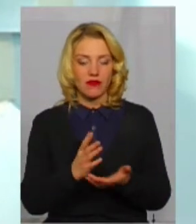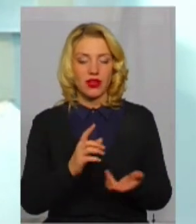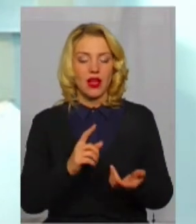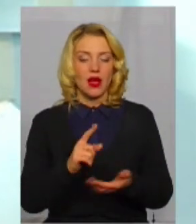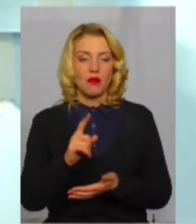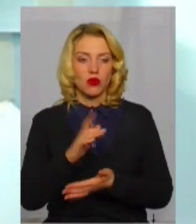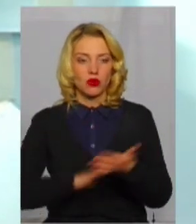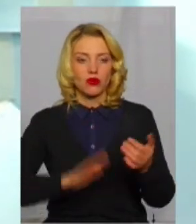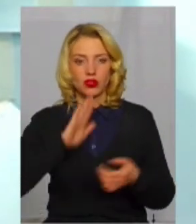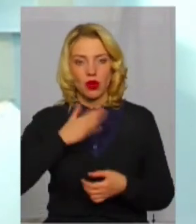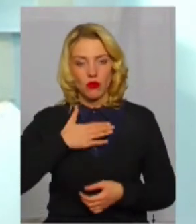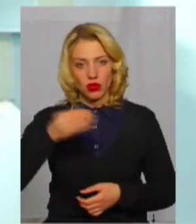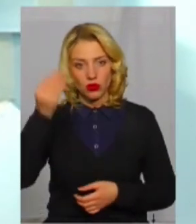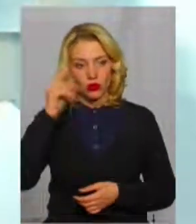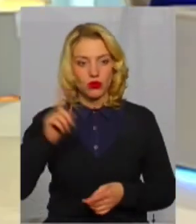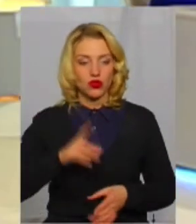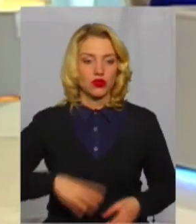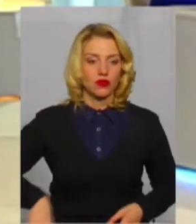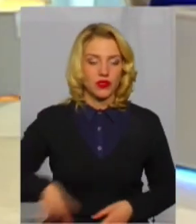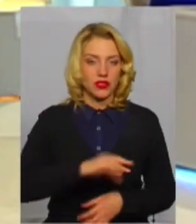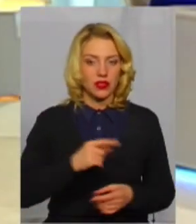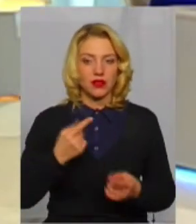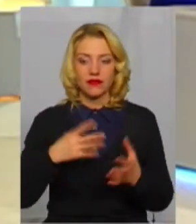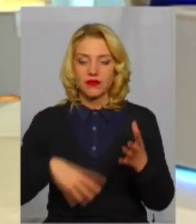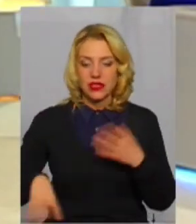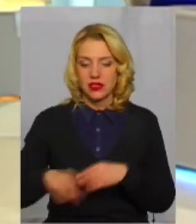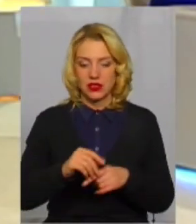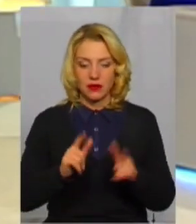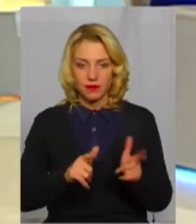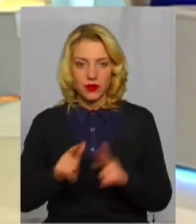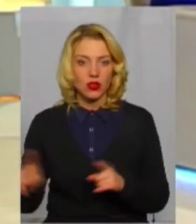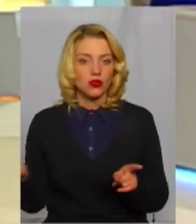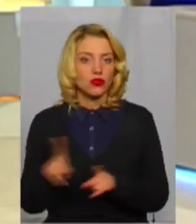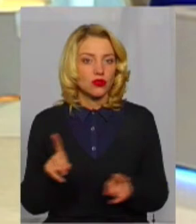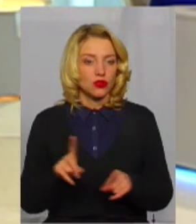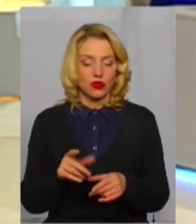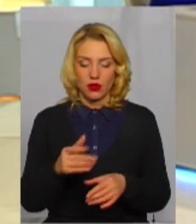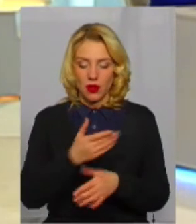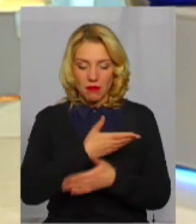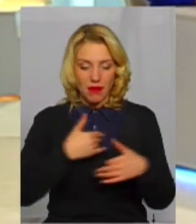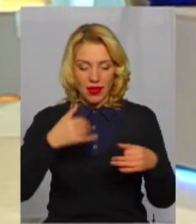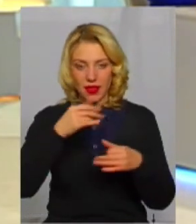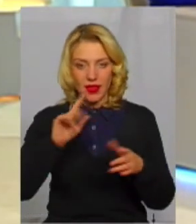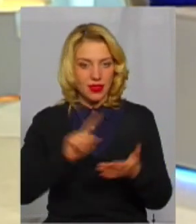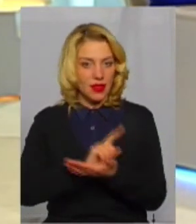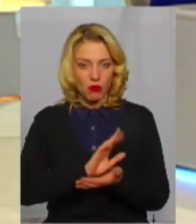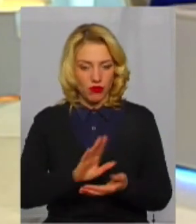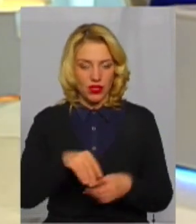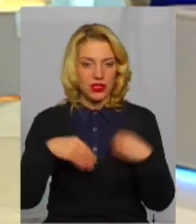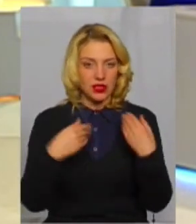моєї думки, правда? Про те, що всі ми сходимося на тому, що ми не повинні дати цим